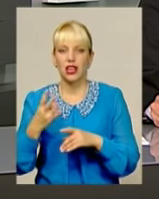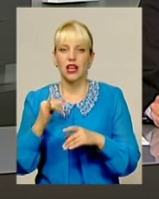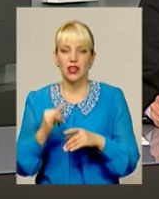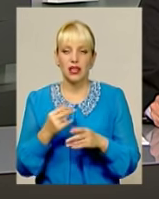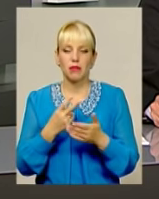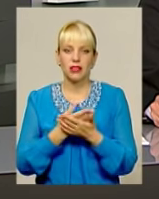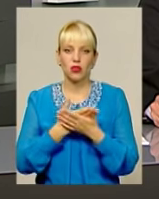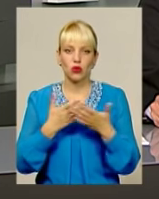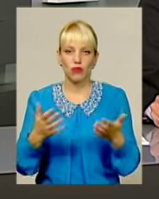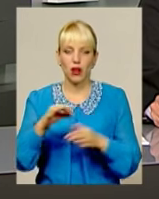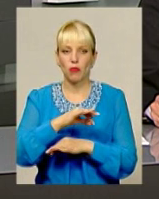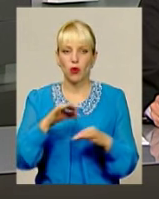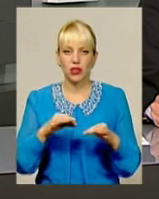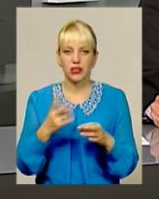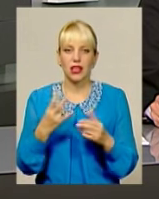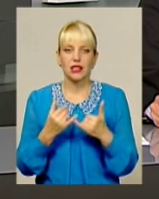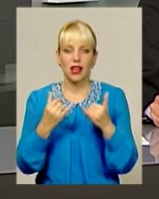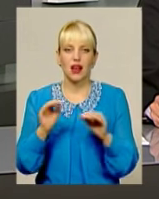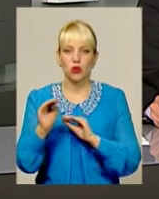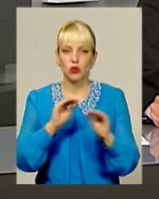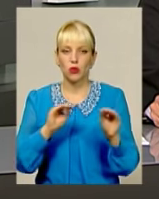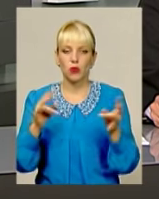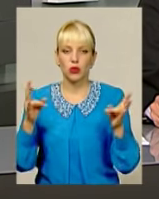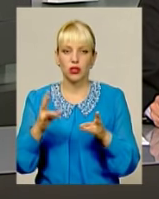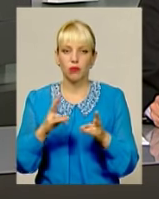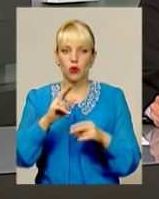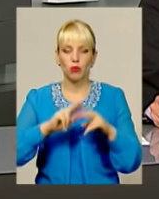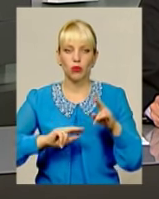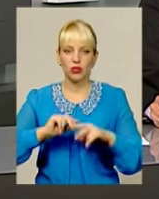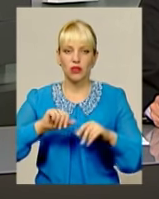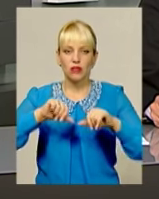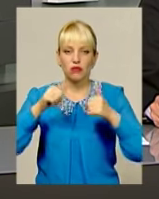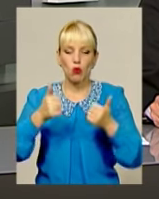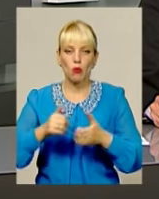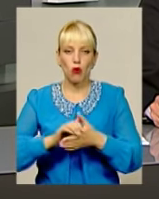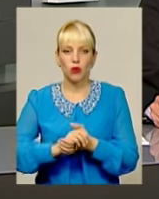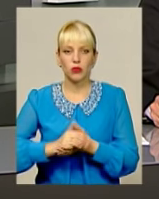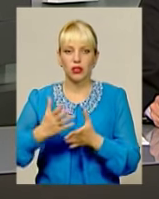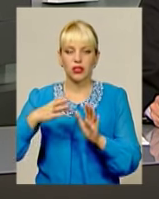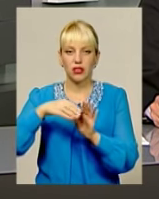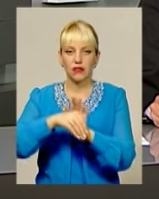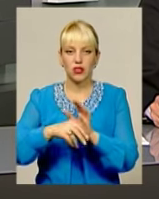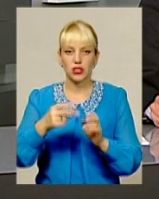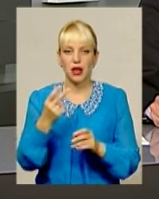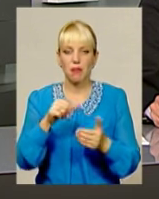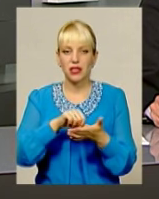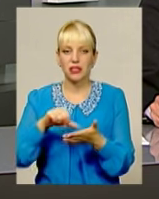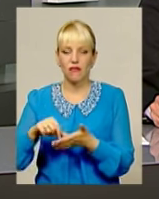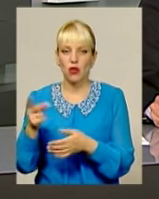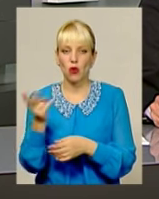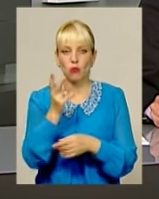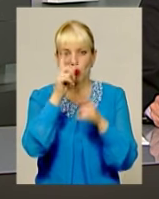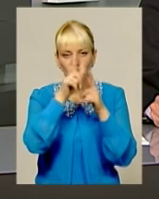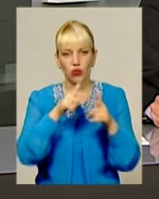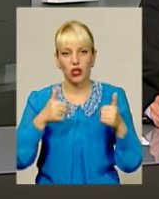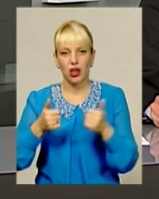устаткування, потрібного для будівництва. Сформовано і керівний комітет, до якого увійшли представники обох країн, саме вони